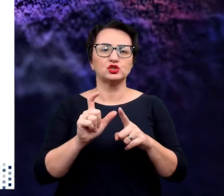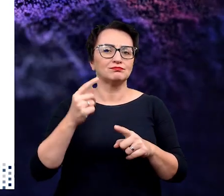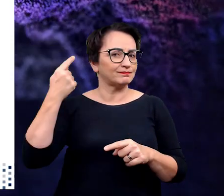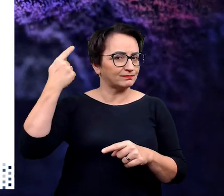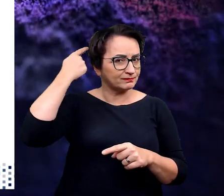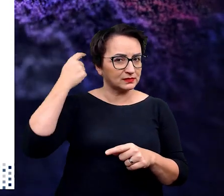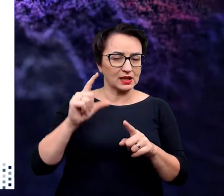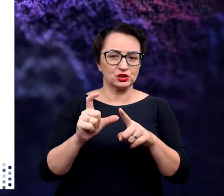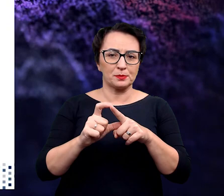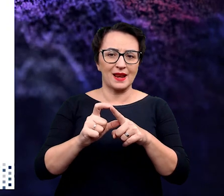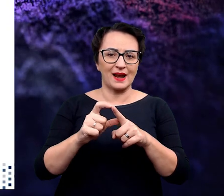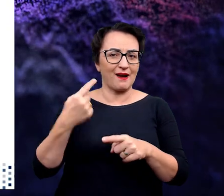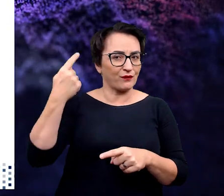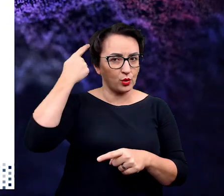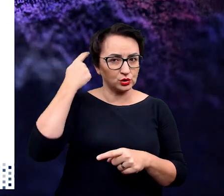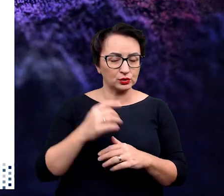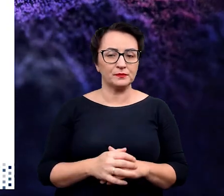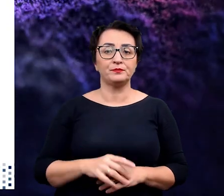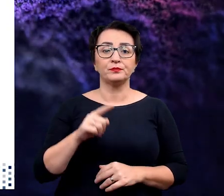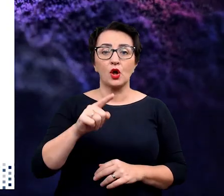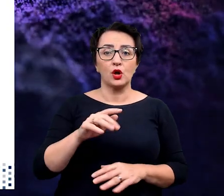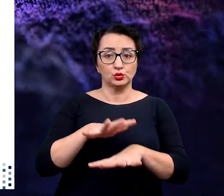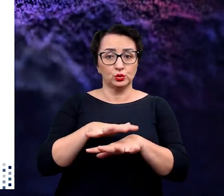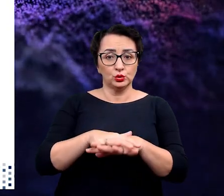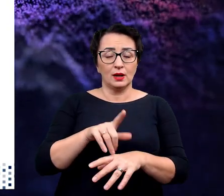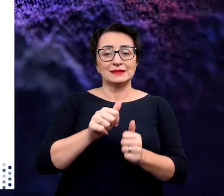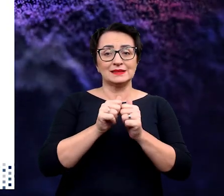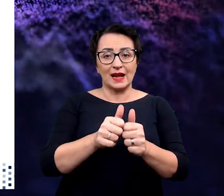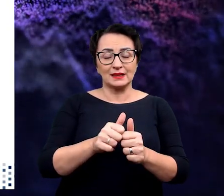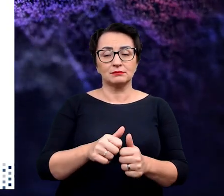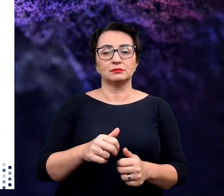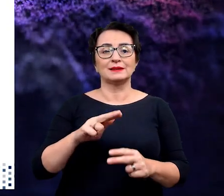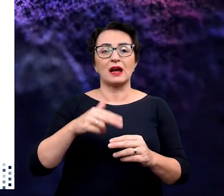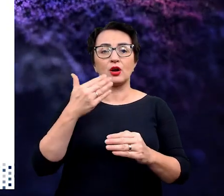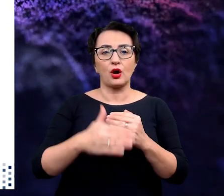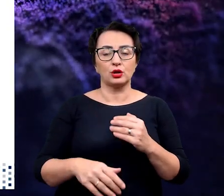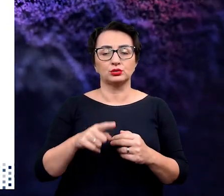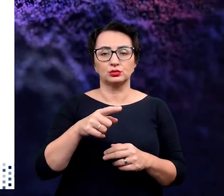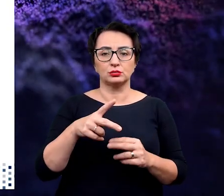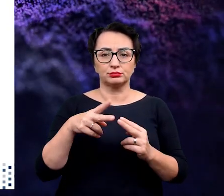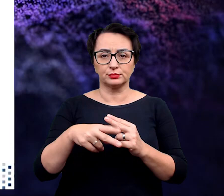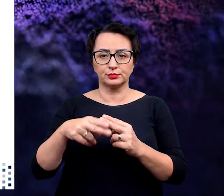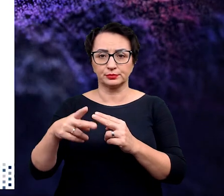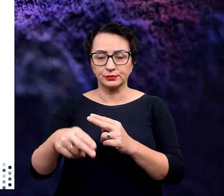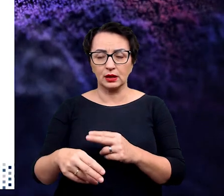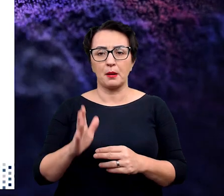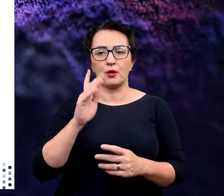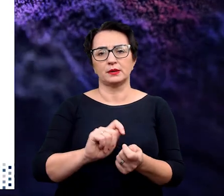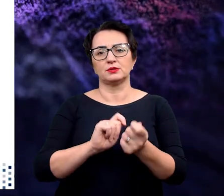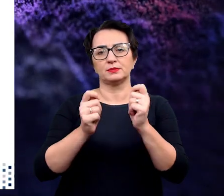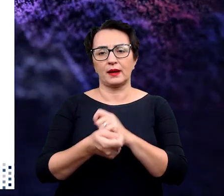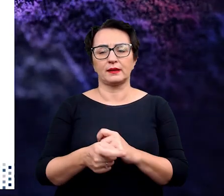przypominającą szpilkę do włosów. I te struktury mają za zadanie finalnie pocięcie mRNA,